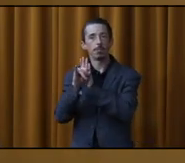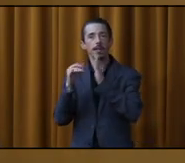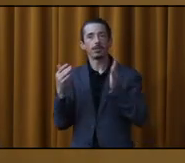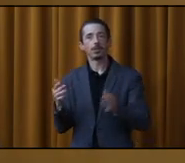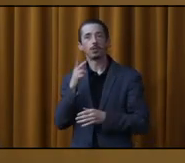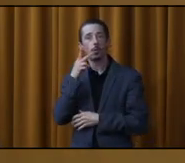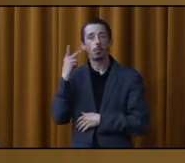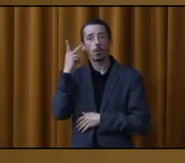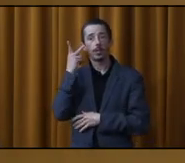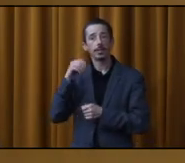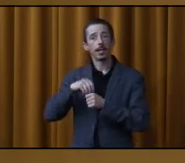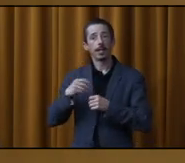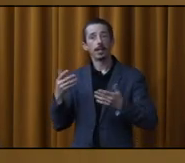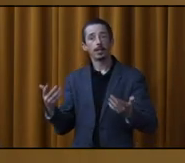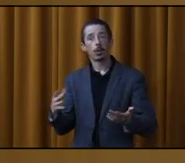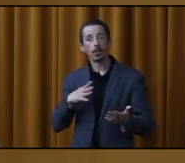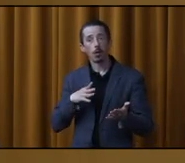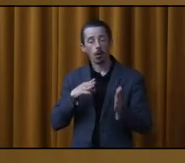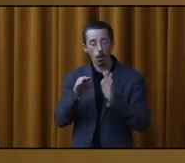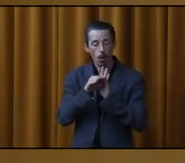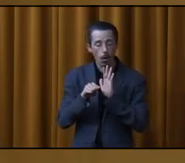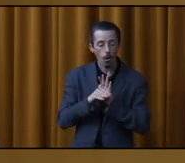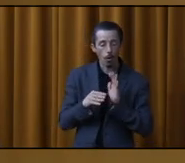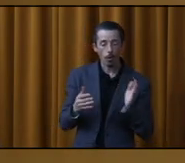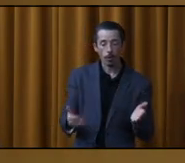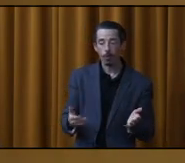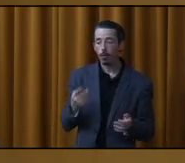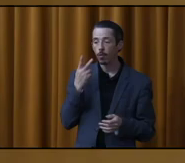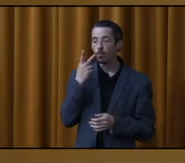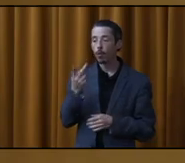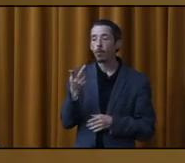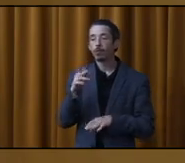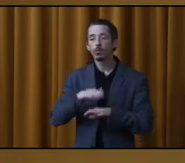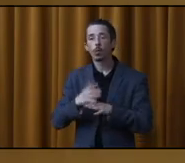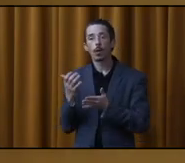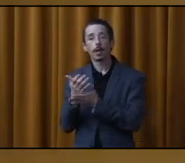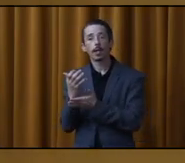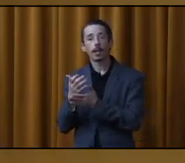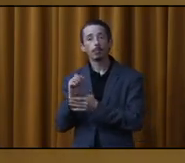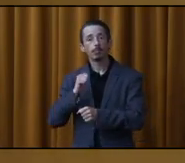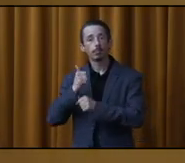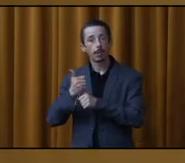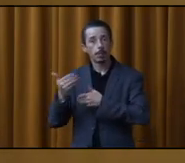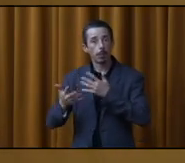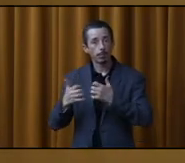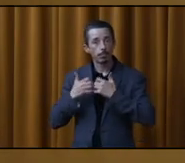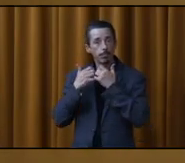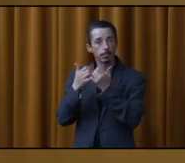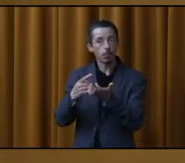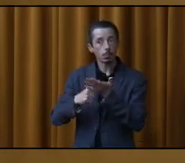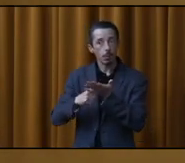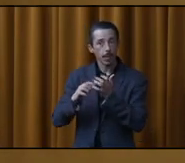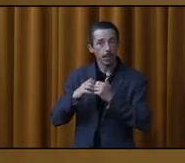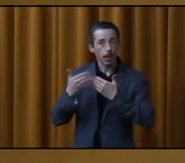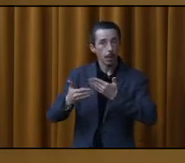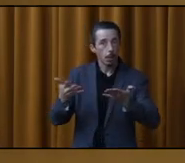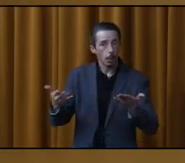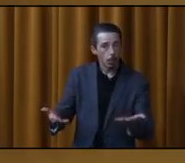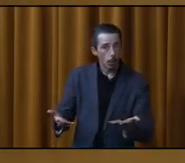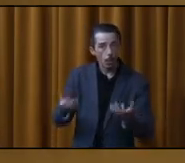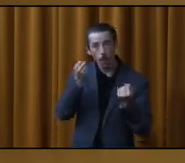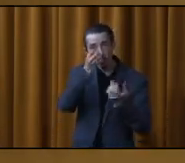cette politique-là, qu'est-ce qu'on va retrouver? Mais ça va nous aider à voir un peu les critères pour entreprendre une démarche de consultation, d